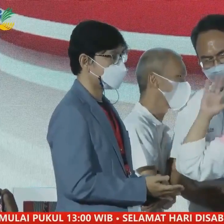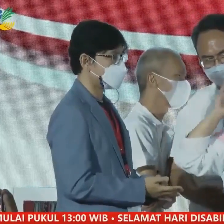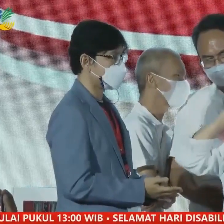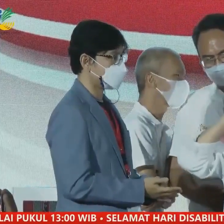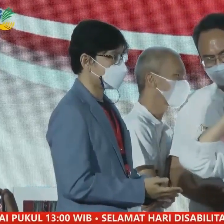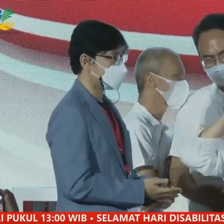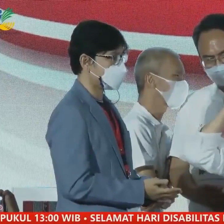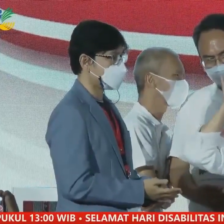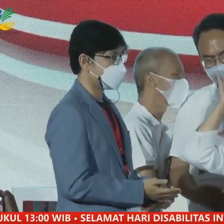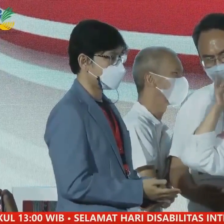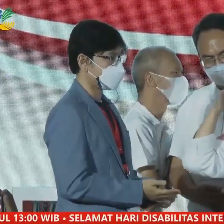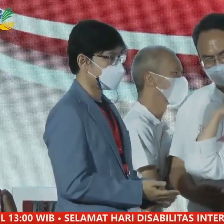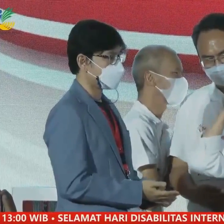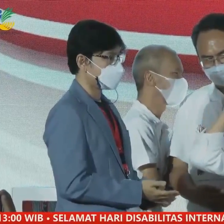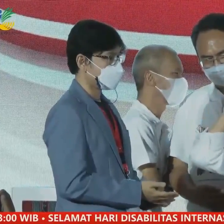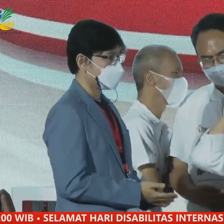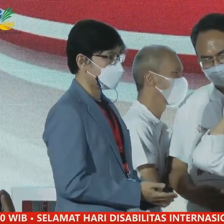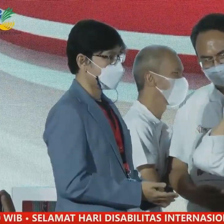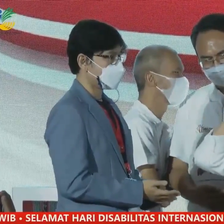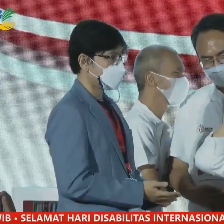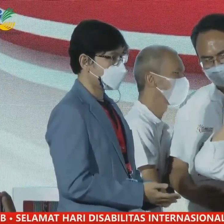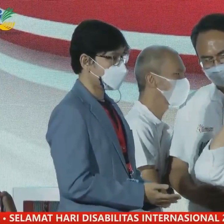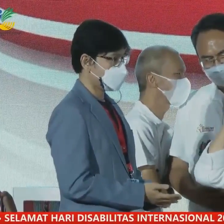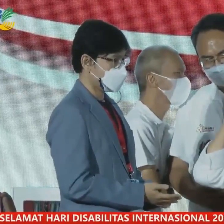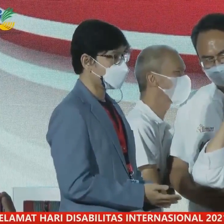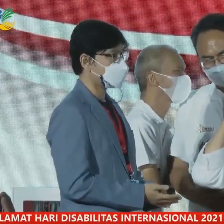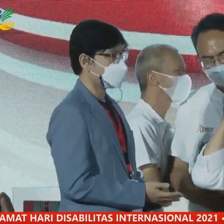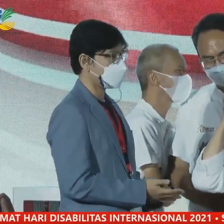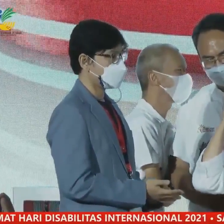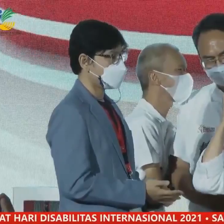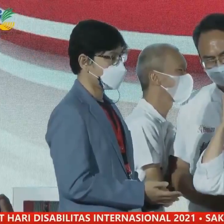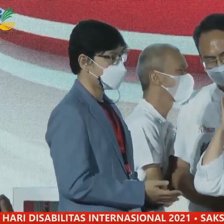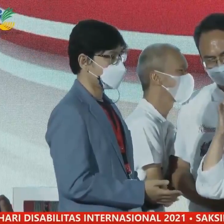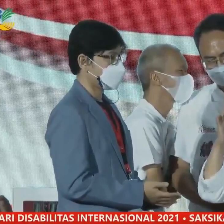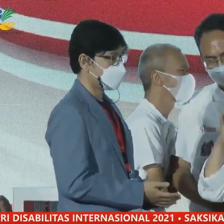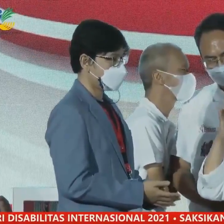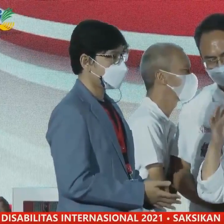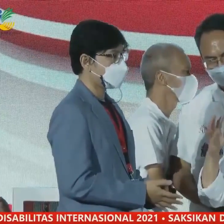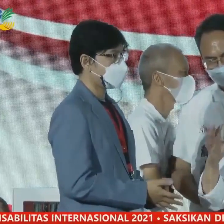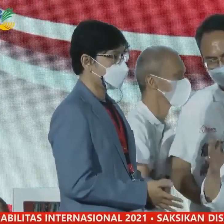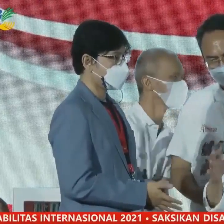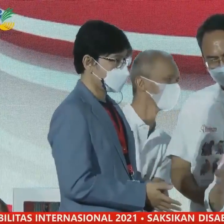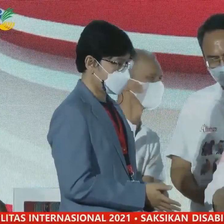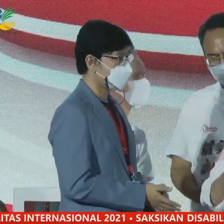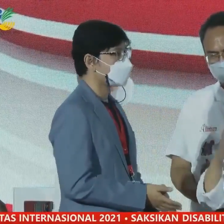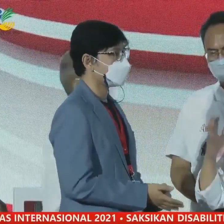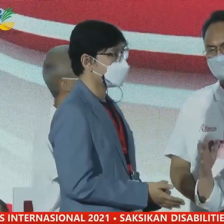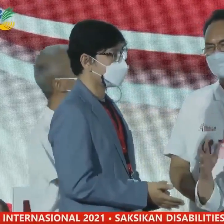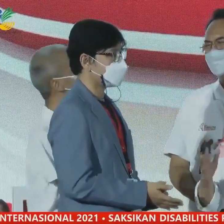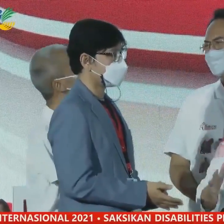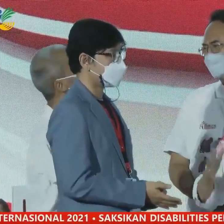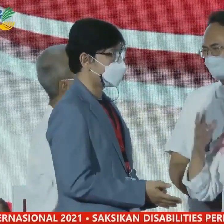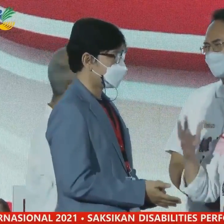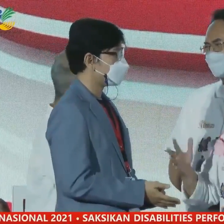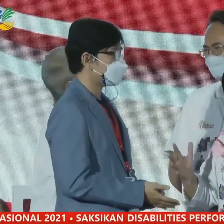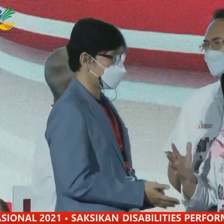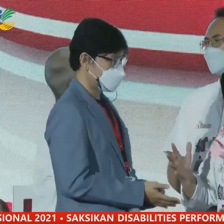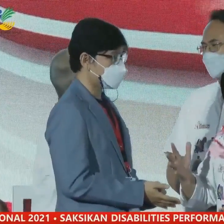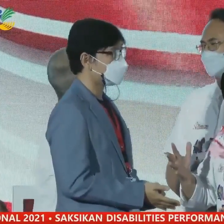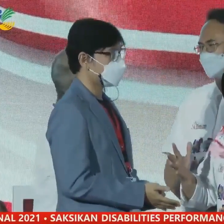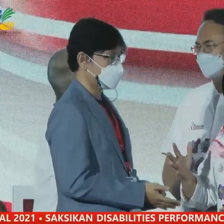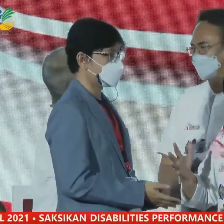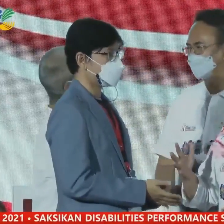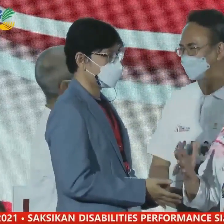dia menggunakan alat bantu dengar, sebetulnya tidak mesti dia bisu.